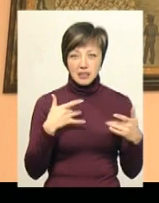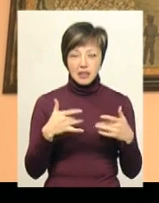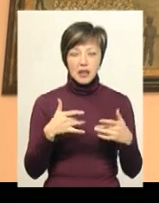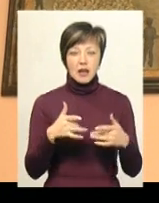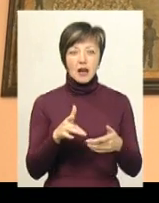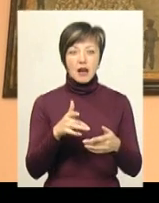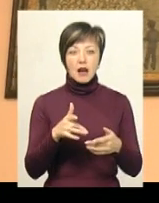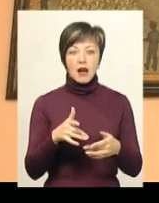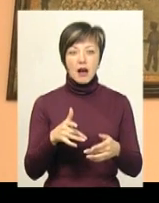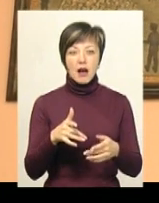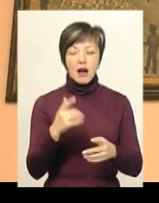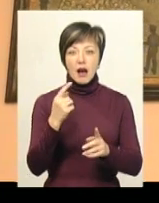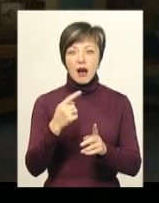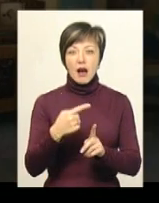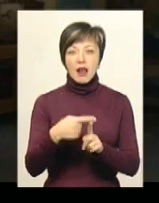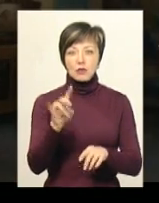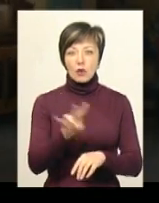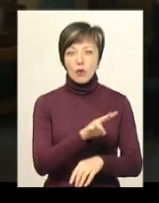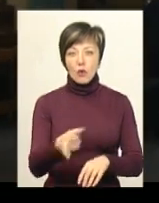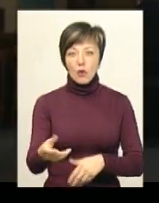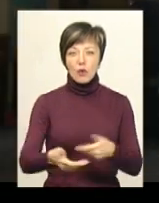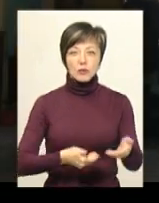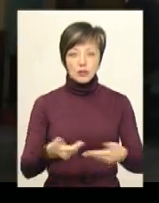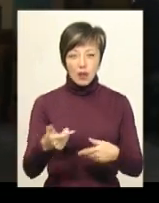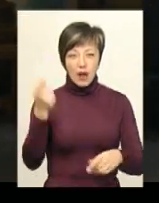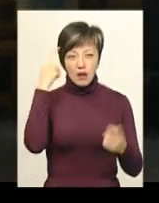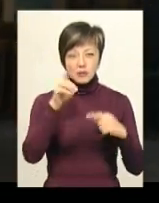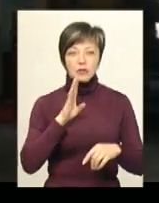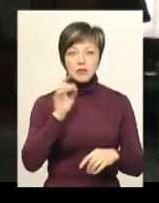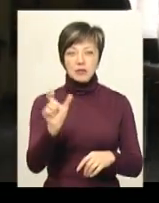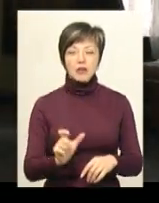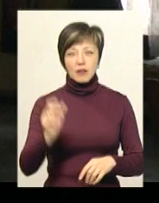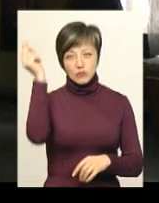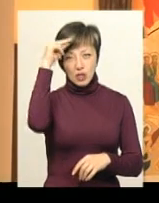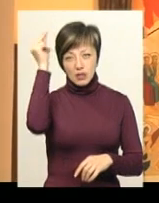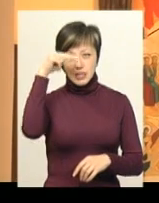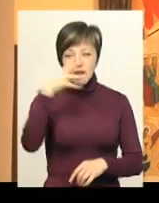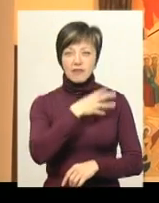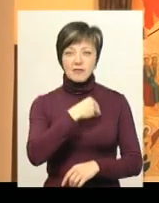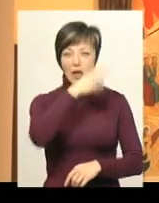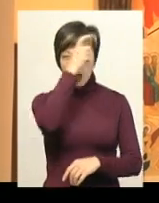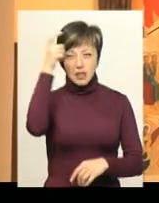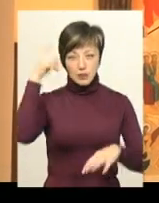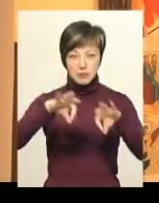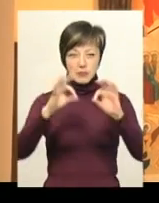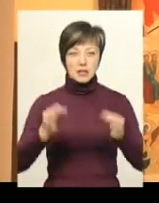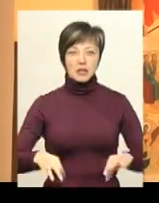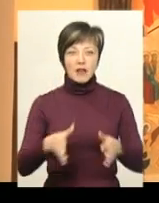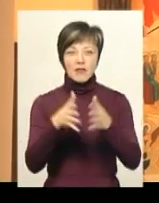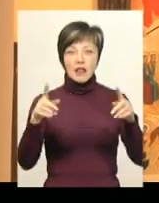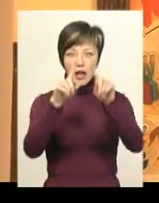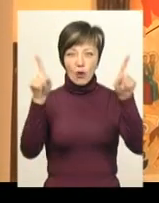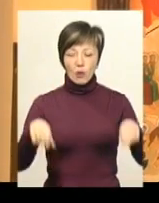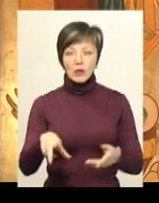каплиці. Їх автор – художниця Августина Красій, яка навчалася у Львівській академії мистецтв. Каже, велика ікона на стіні – це